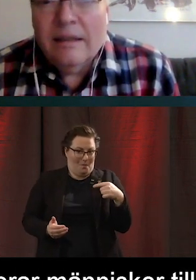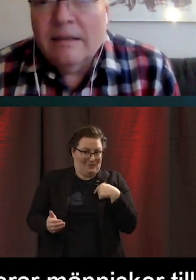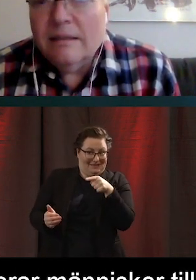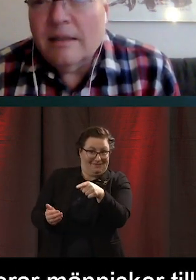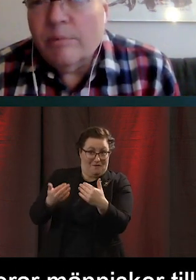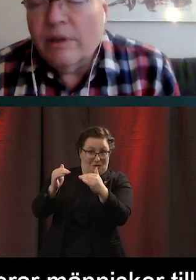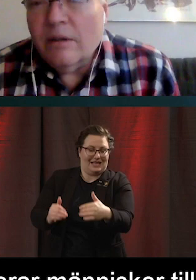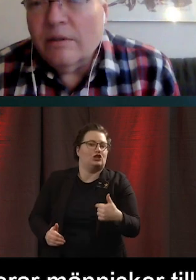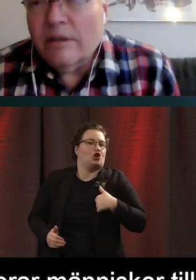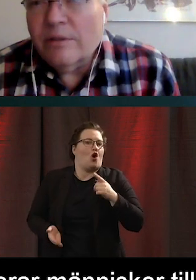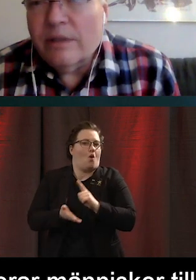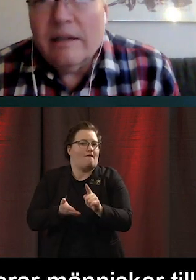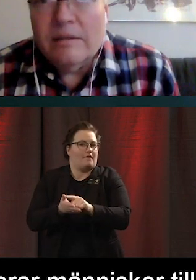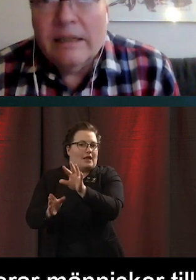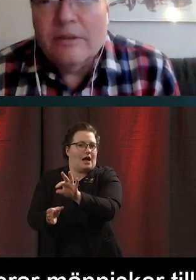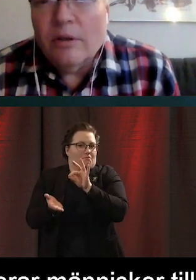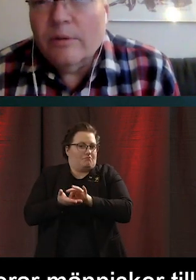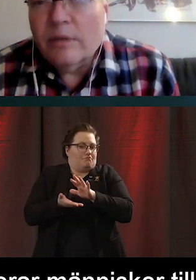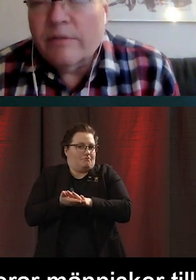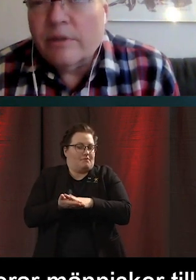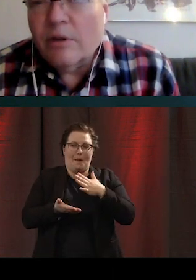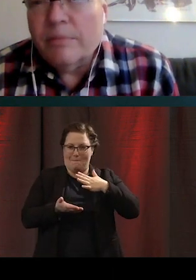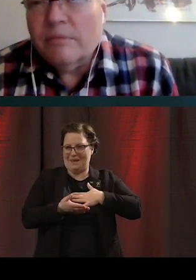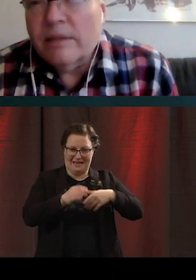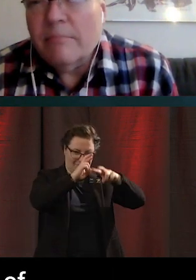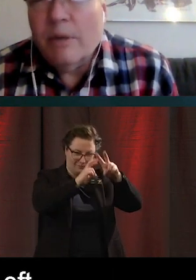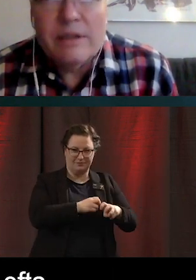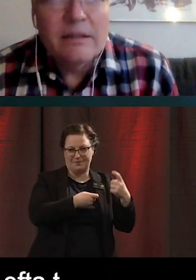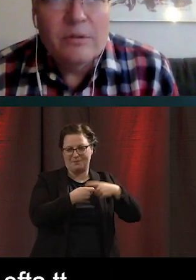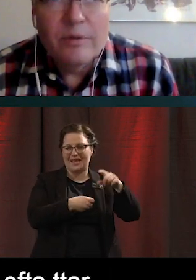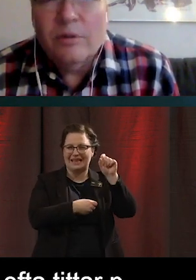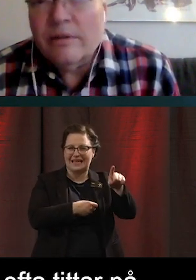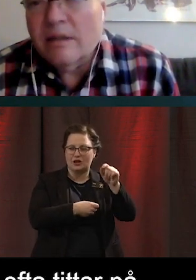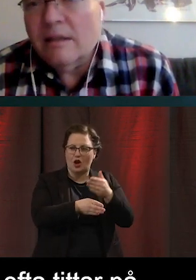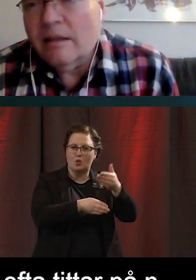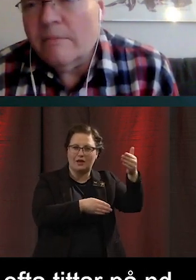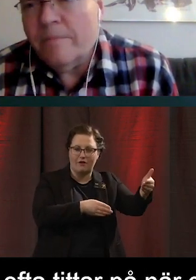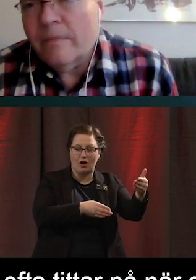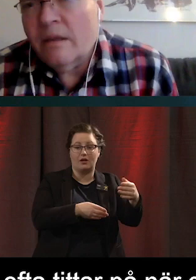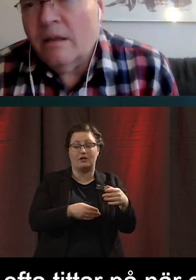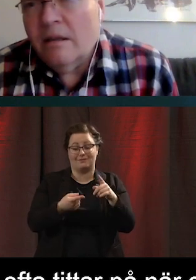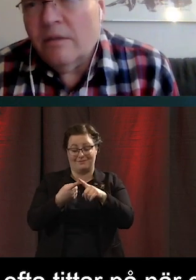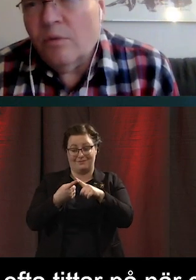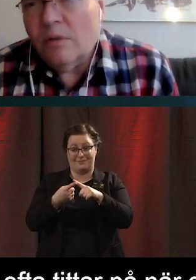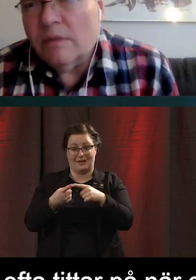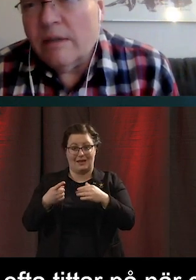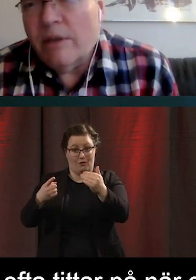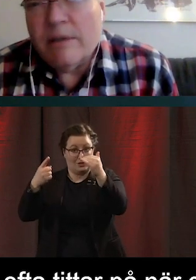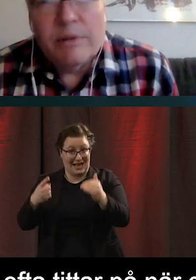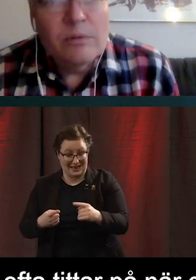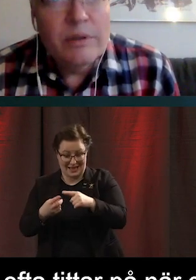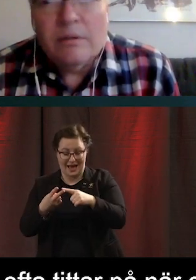tittar på när jag studerar digitalt utanförskap. Hemlöshet och funktionsnedsättning är två